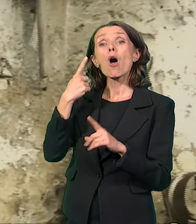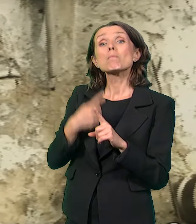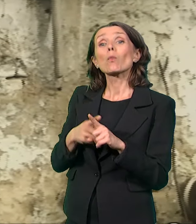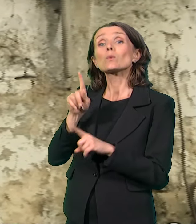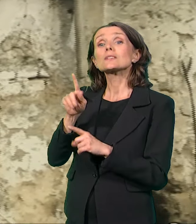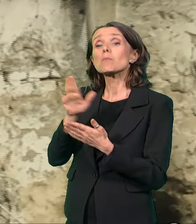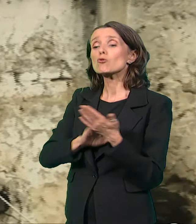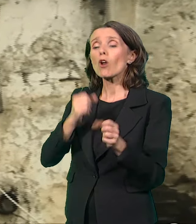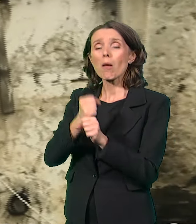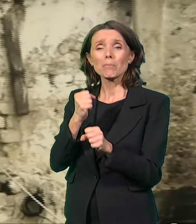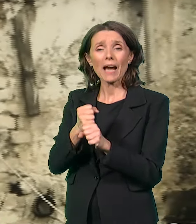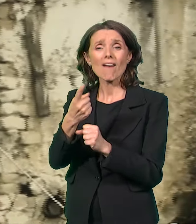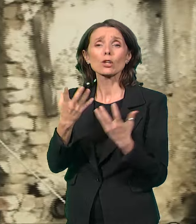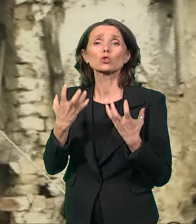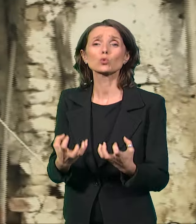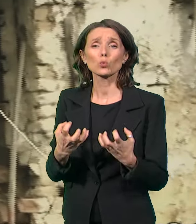šljive.